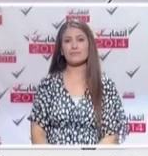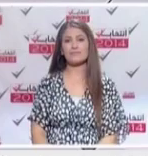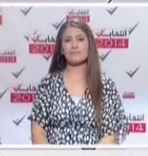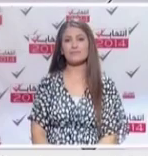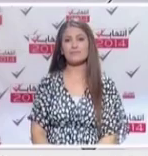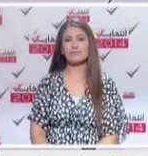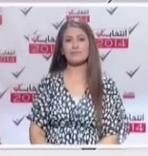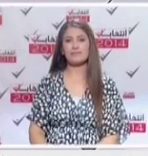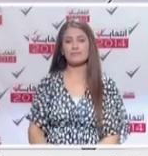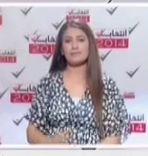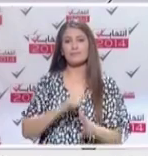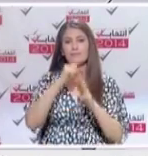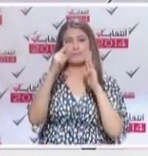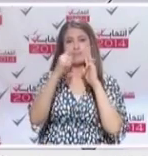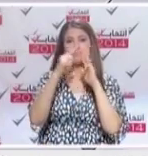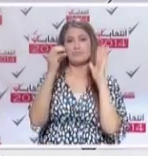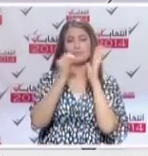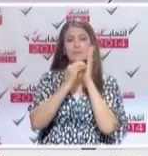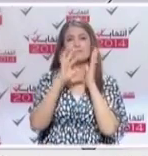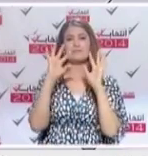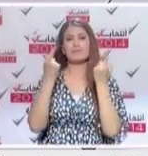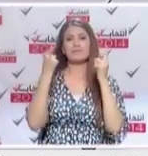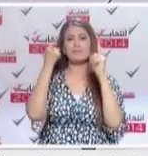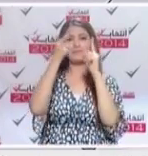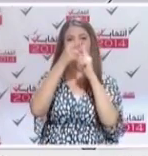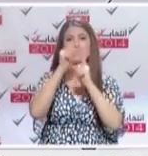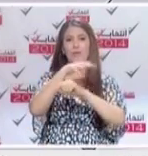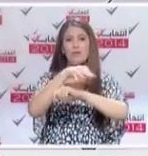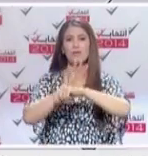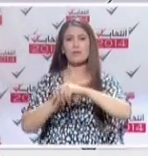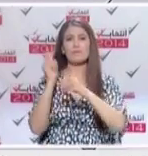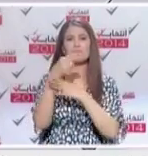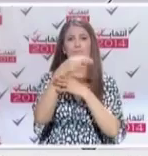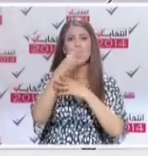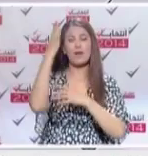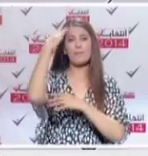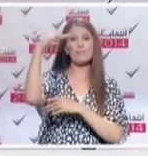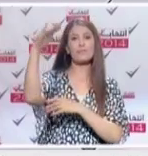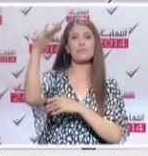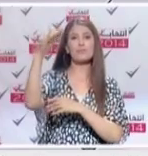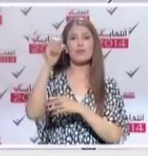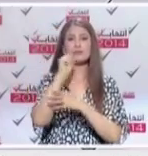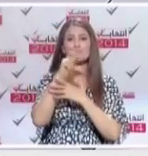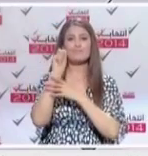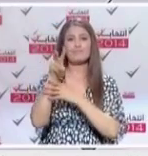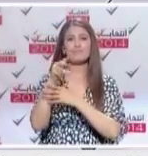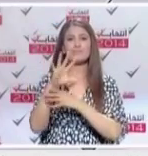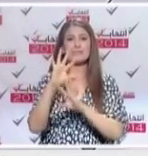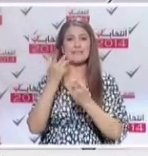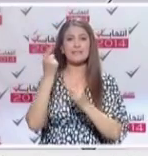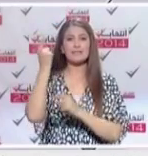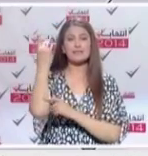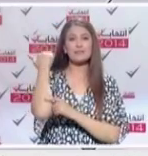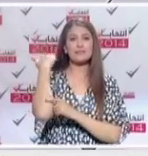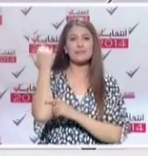النقطة الرابعة مدينة المهدية مدينة سياحية ولها جذر تاريخي عميق وكانت في يقطة من الأوقات